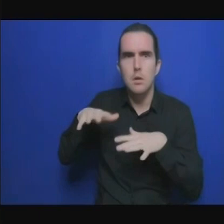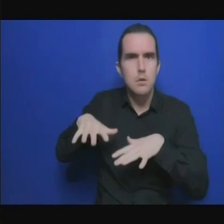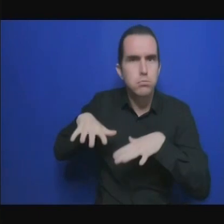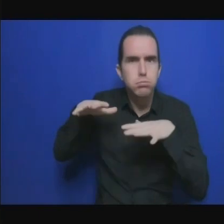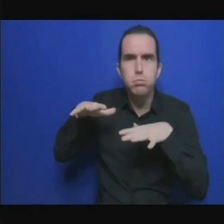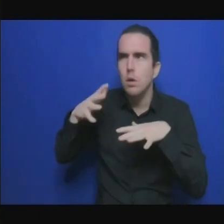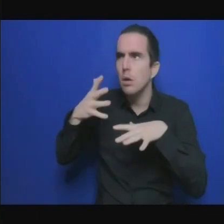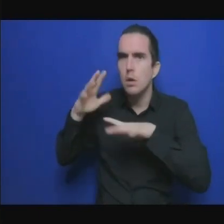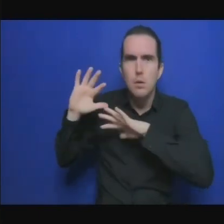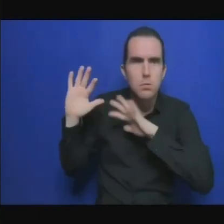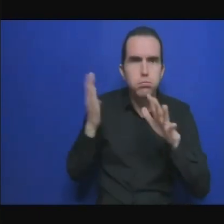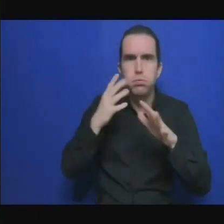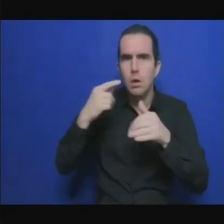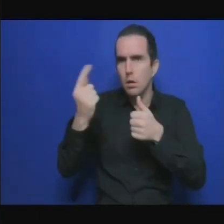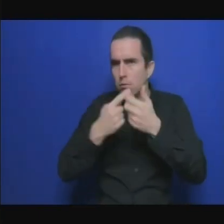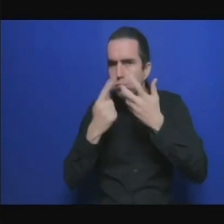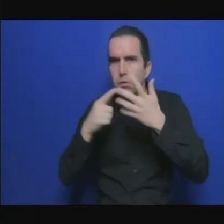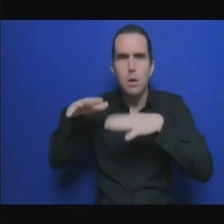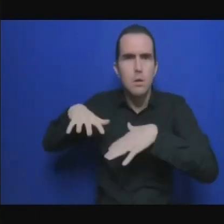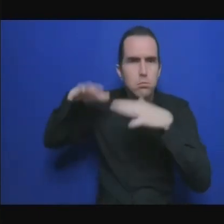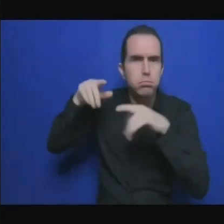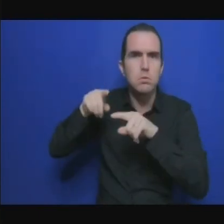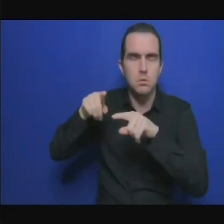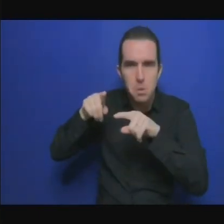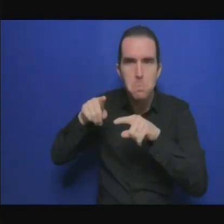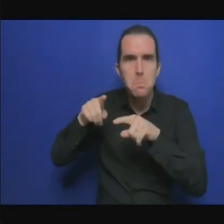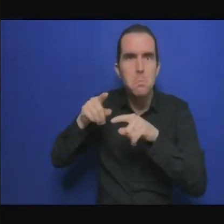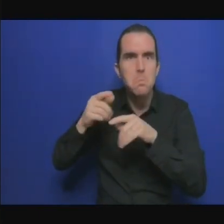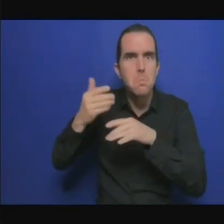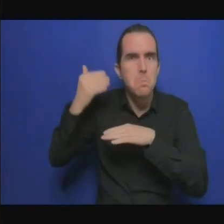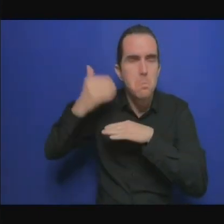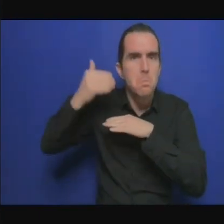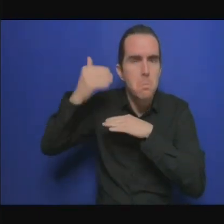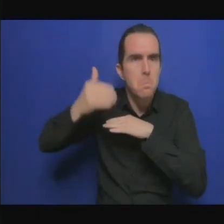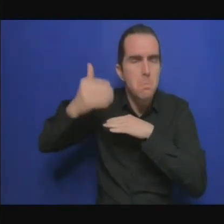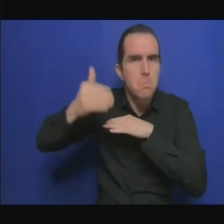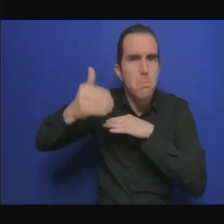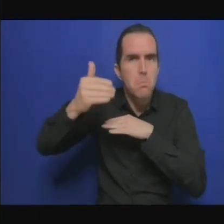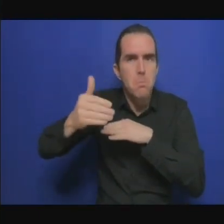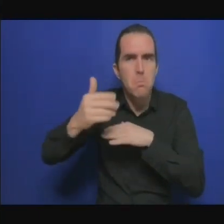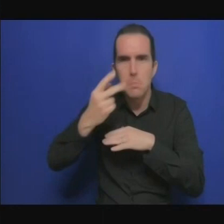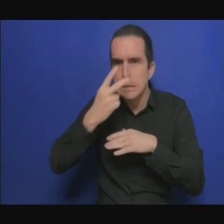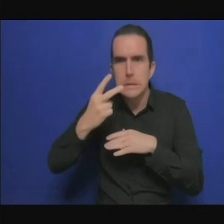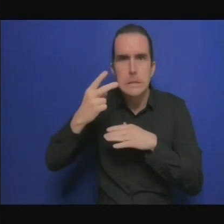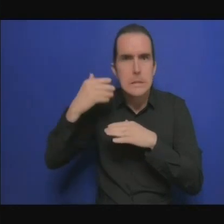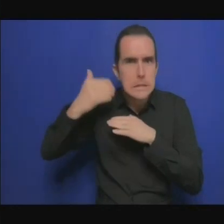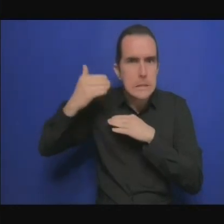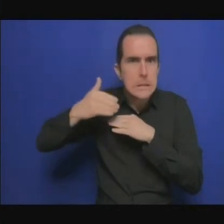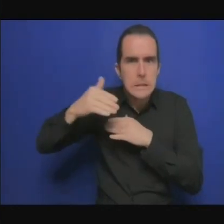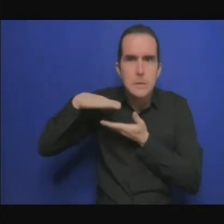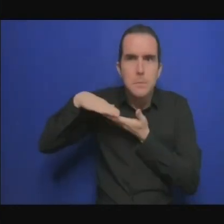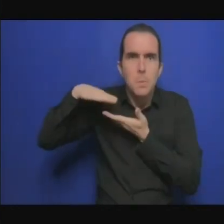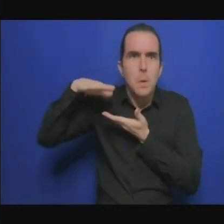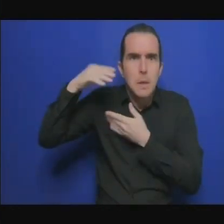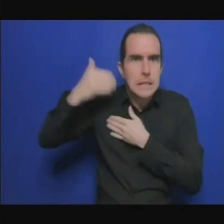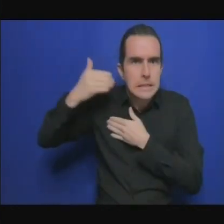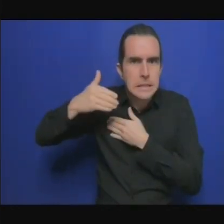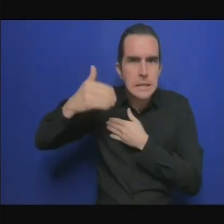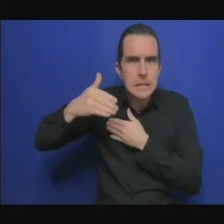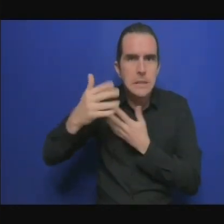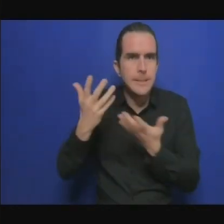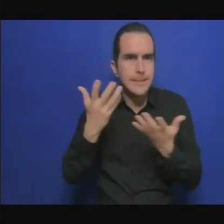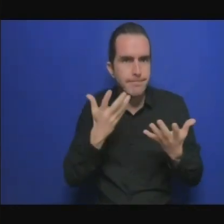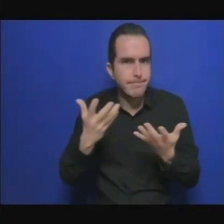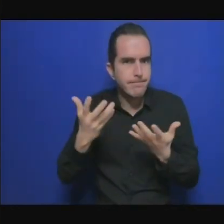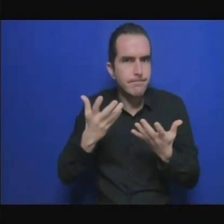quelque chose. Une chose qui est nouvelle, c'est que pendant longtemps, la lutte contre le réchauffement climatique s